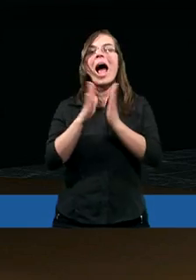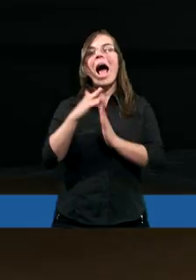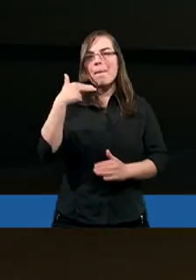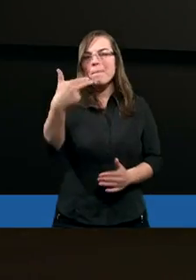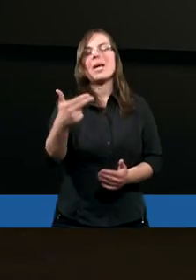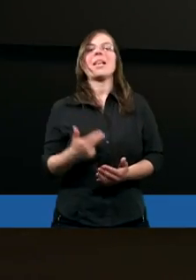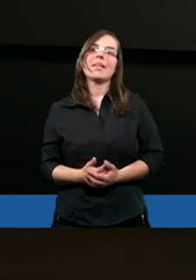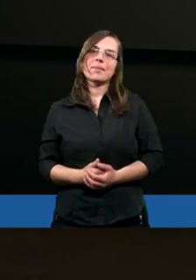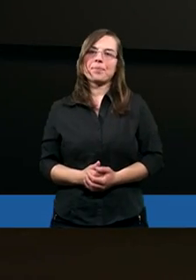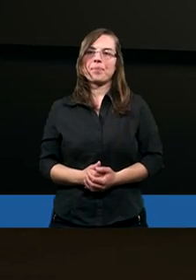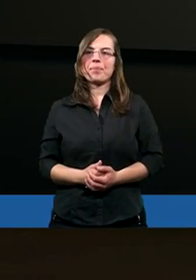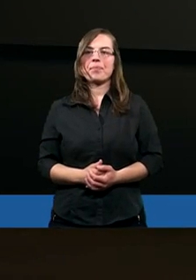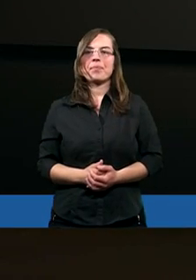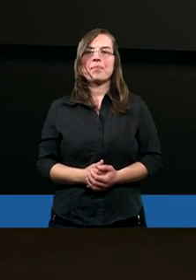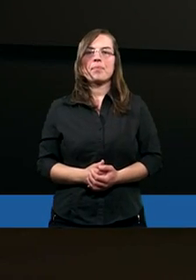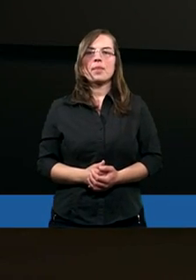Amen.